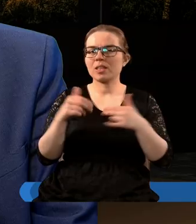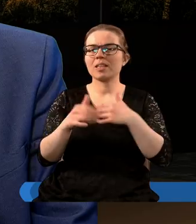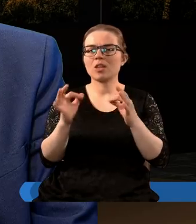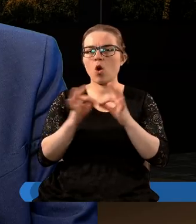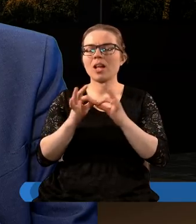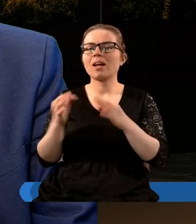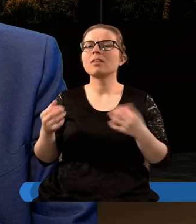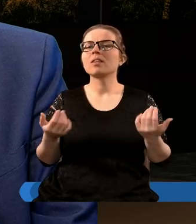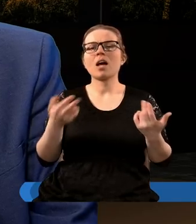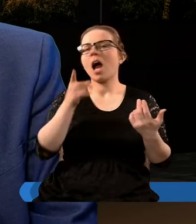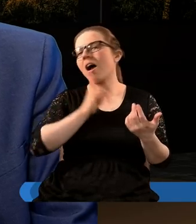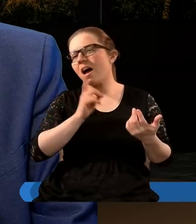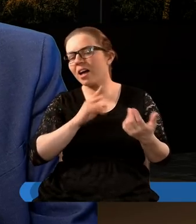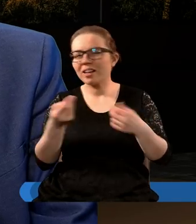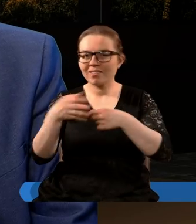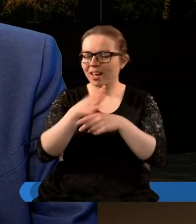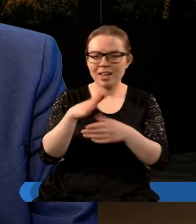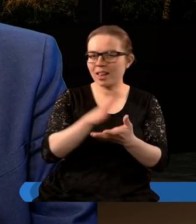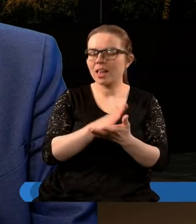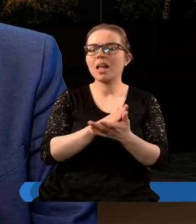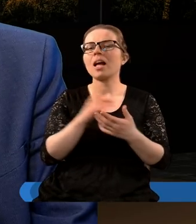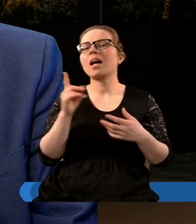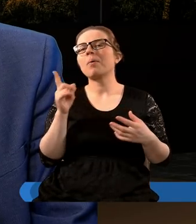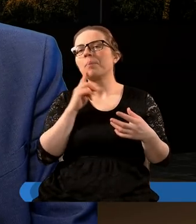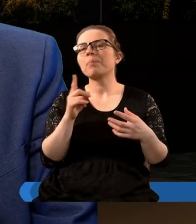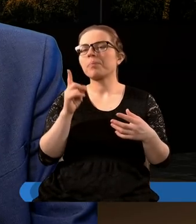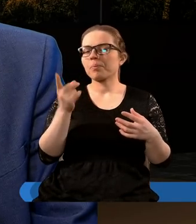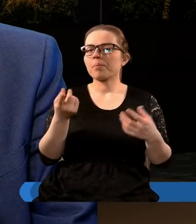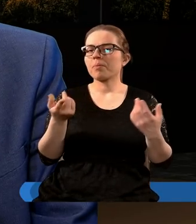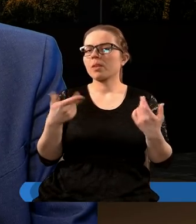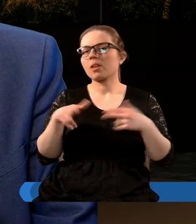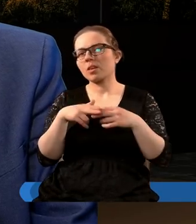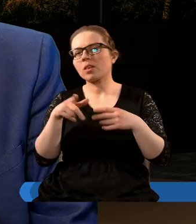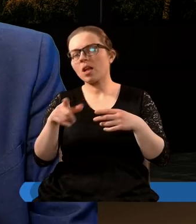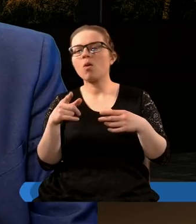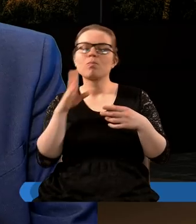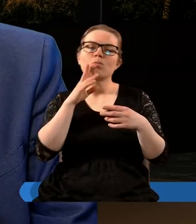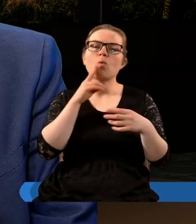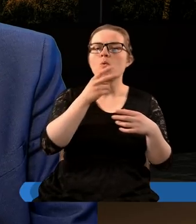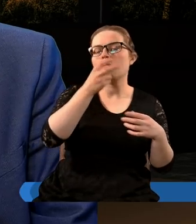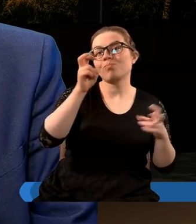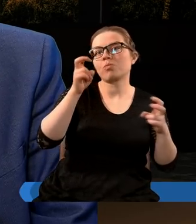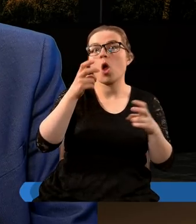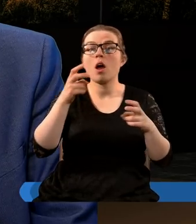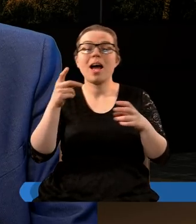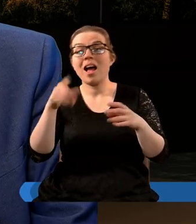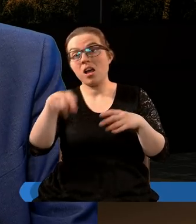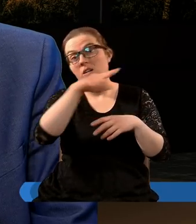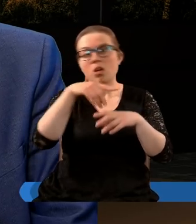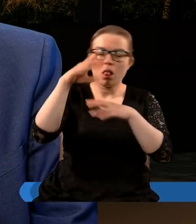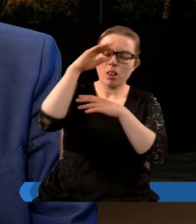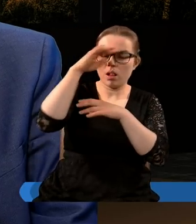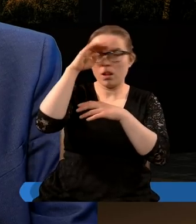religijne zwiedzenie, prawda, które jakby upija te wszystkie narody,